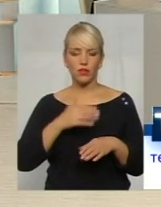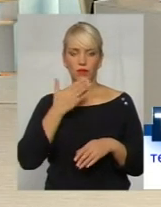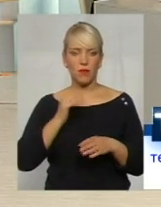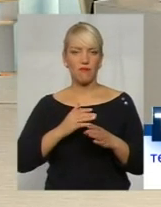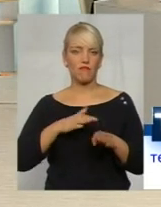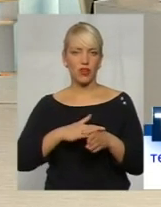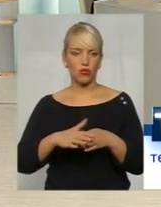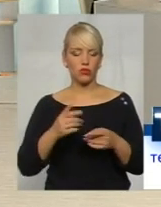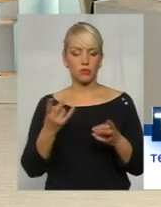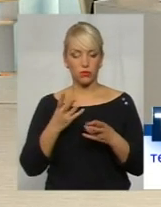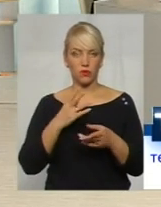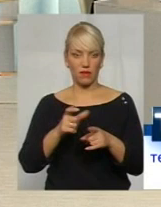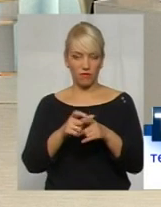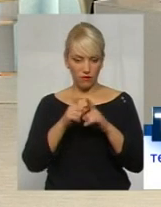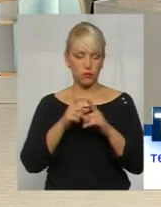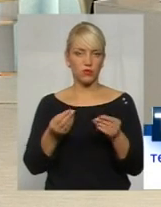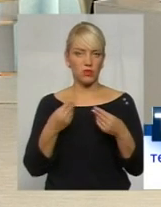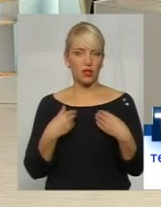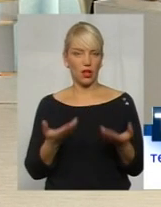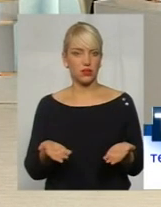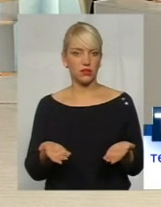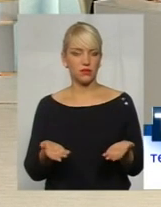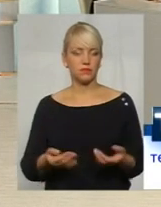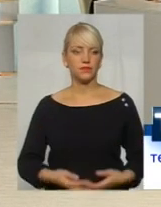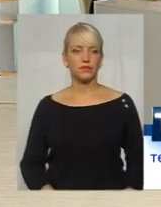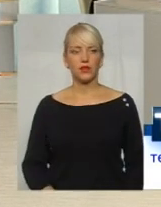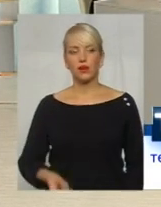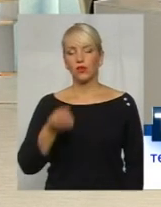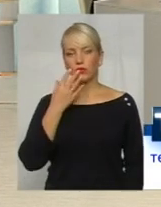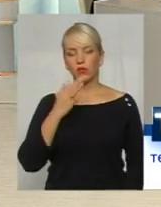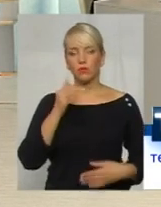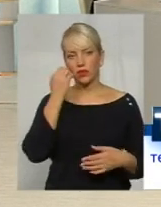Адже має якусь свідку відміння на дані. Ага, добре, дякую за ваше питання.